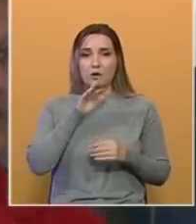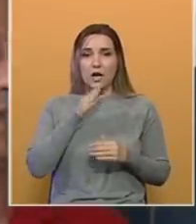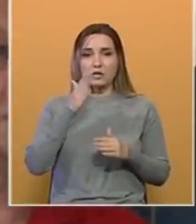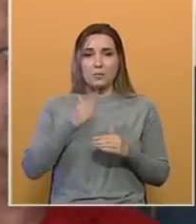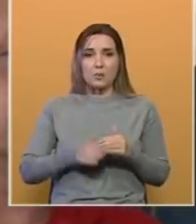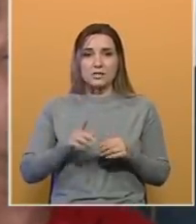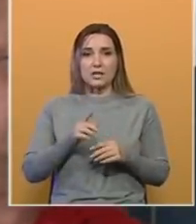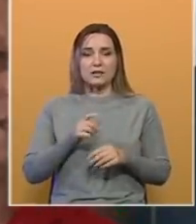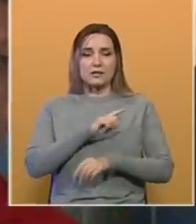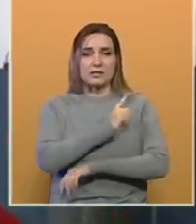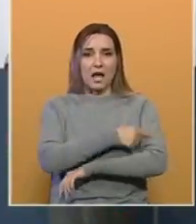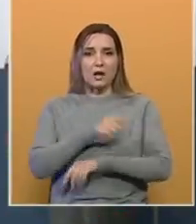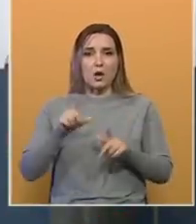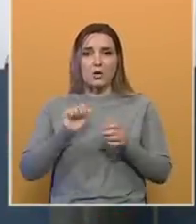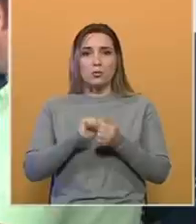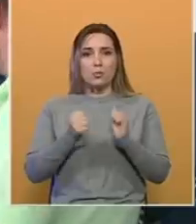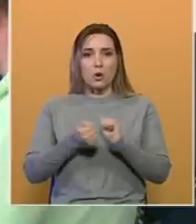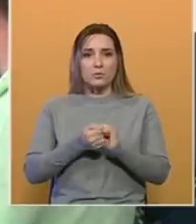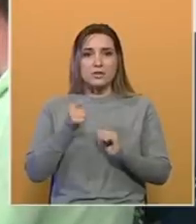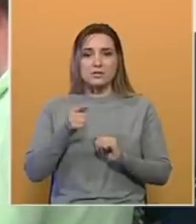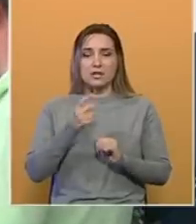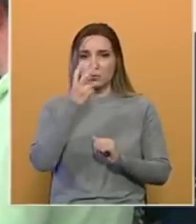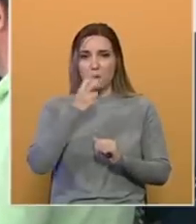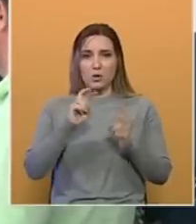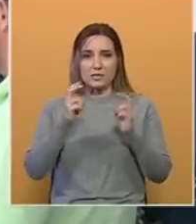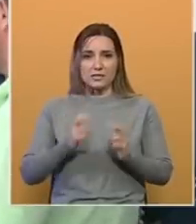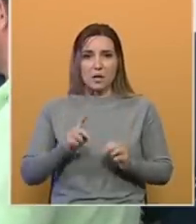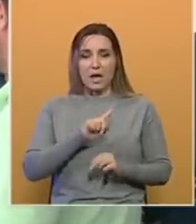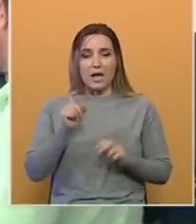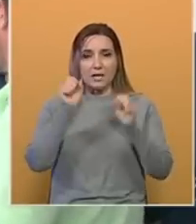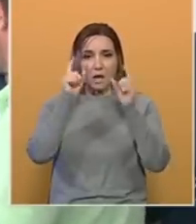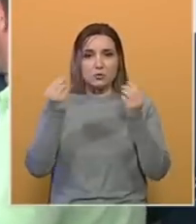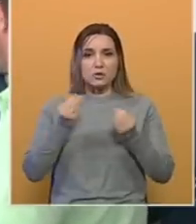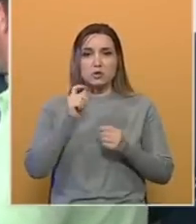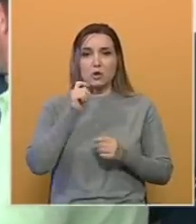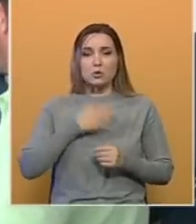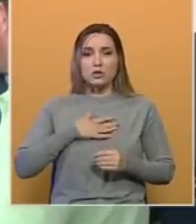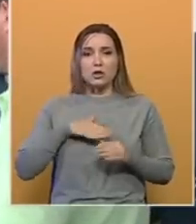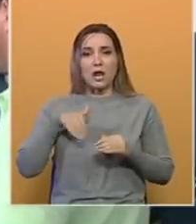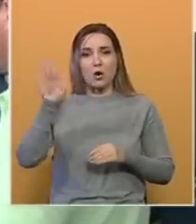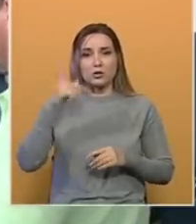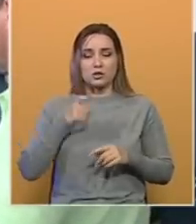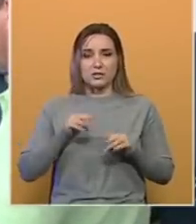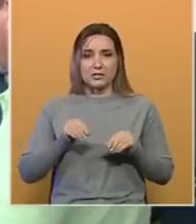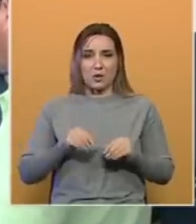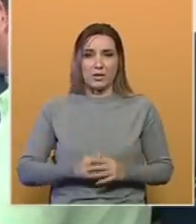posljednje atome snage u borbi s vjetrenjačama sporog sistema i ne čudi se što ljudi žele otići iz zemlje.